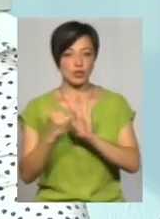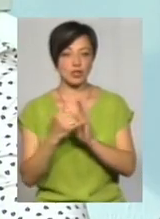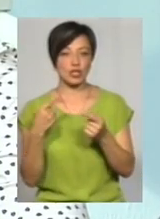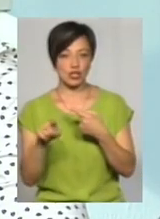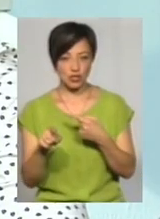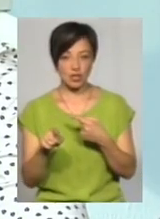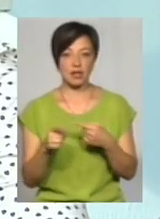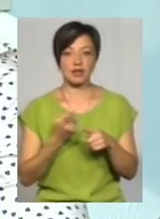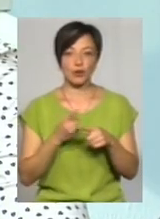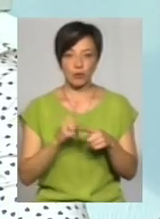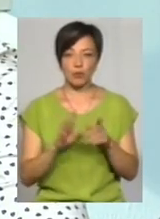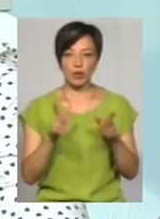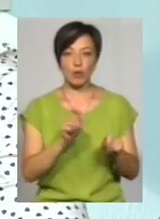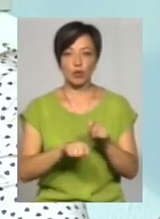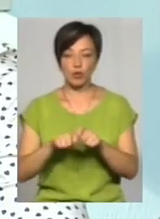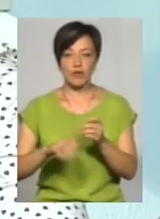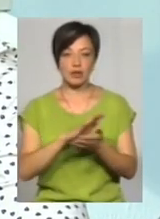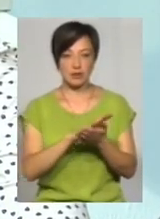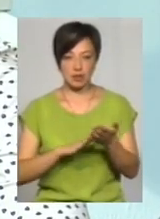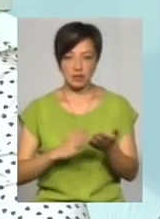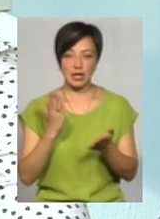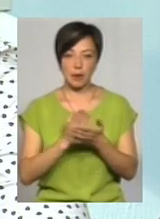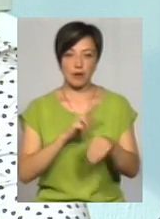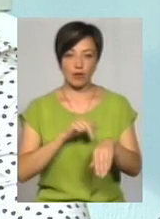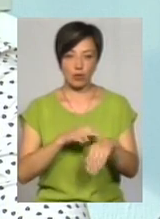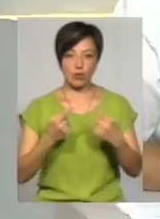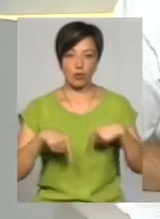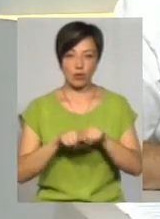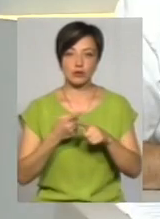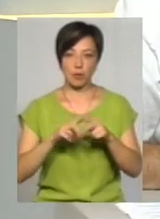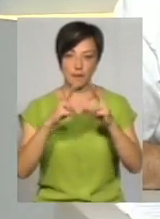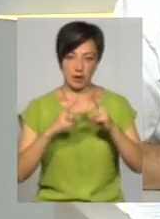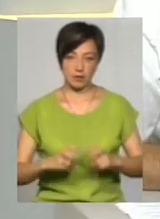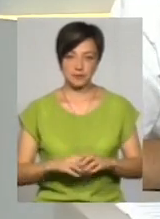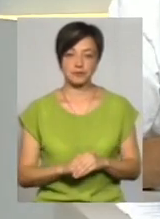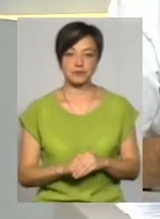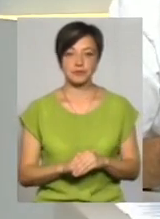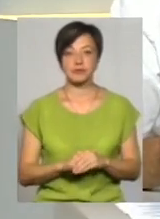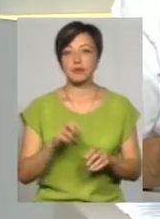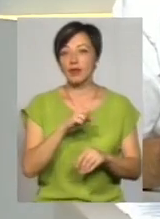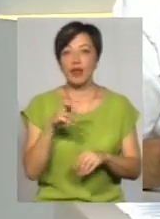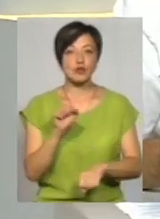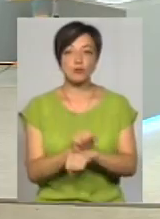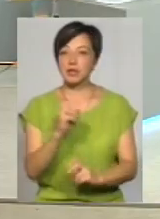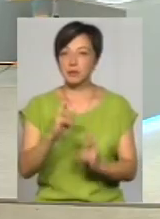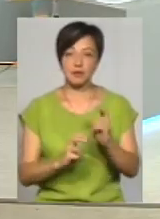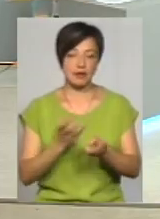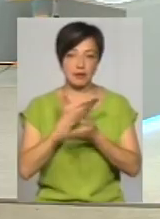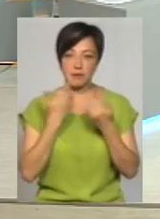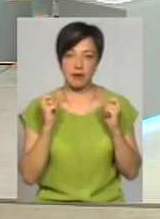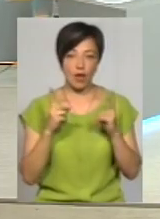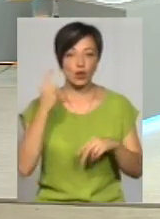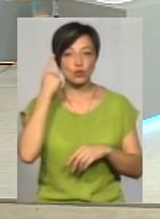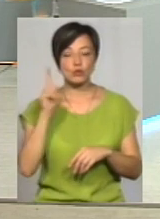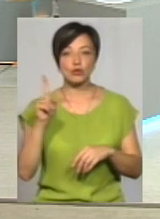і інші. Тому ми будемо контролювати далі, є правоохоронні органи, які до цього переглянуться. Але і зупинити підприємство теж немає як. Треба буде